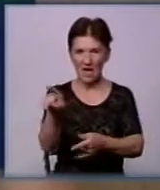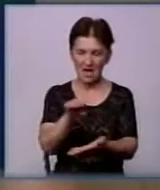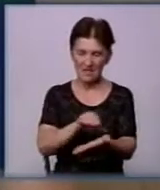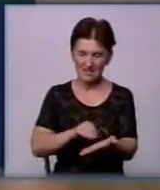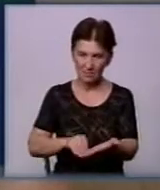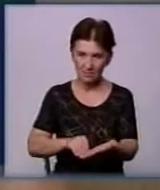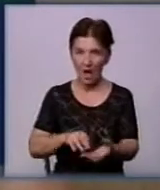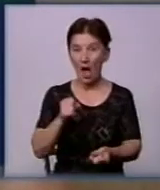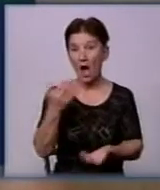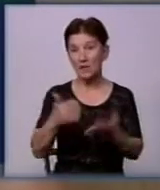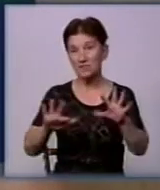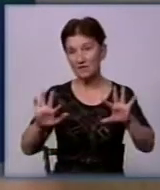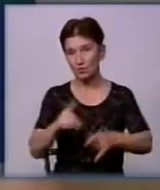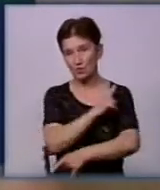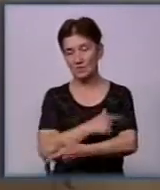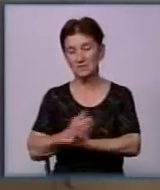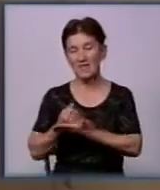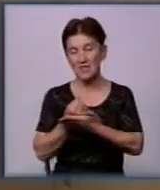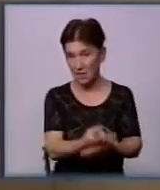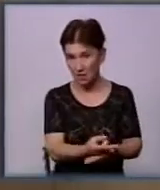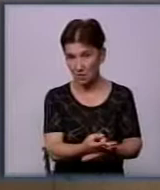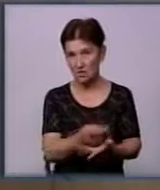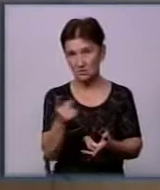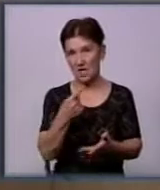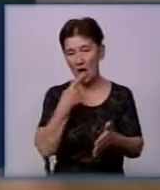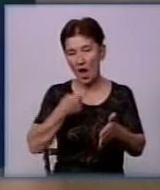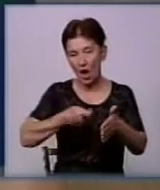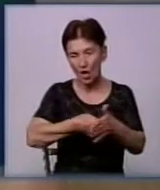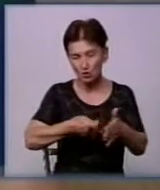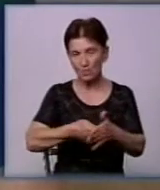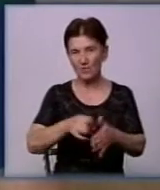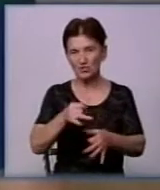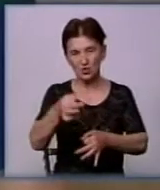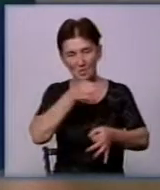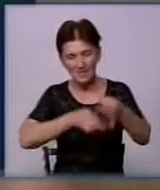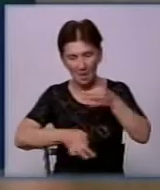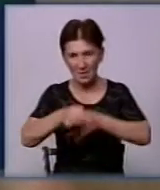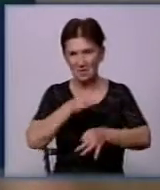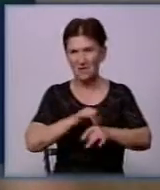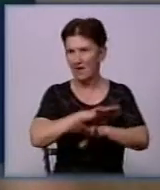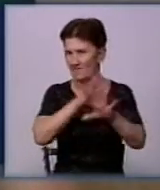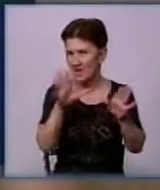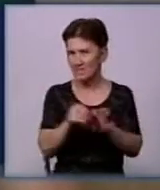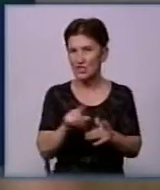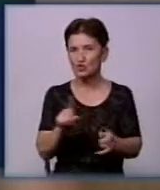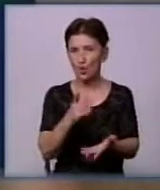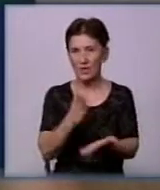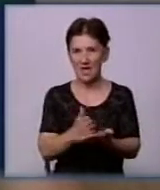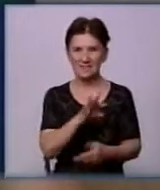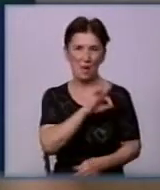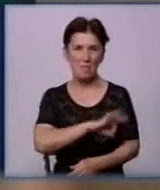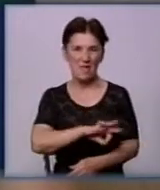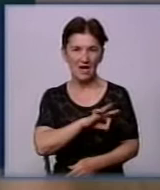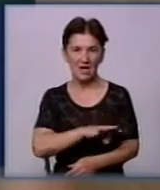А в разі санітарного лікування це забезпечення харчуванням і медикаментами відповідно до діючих пільг для